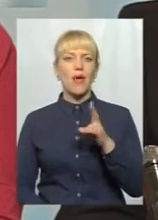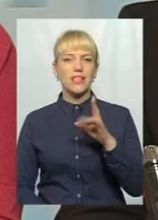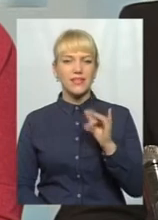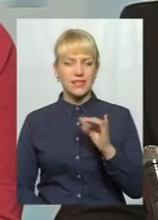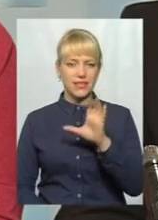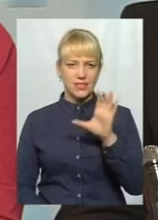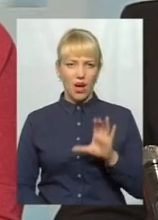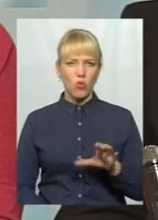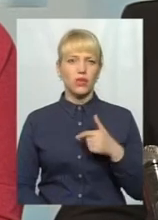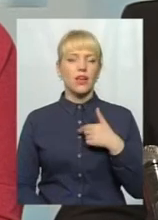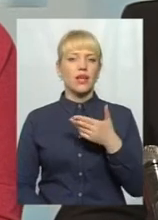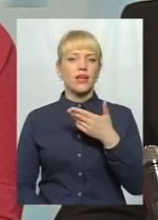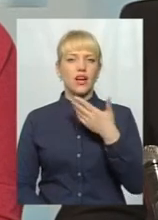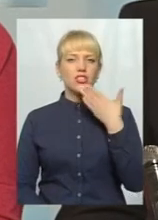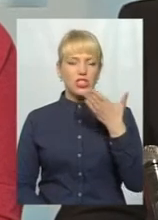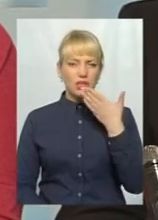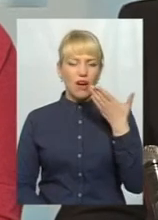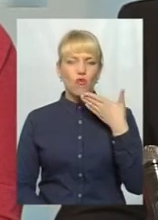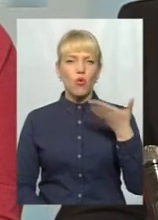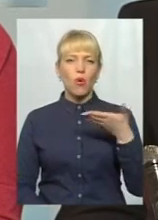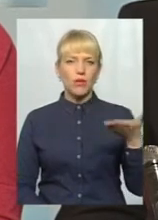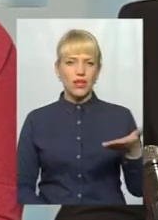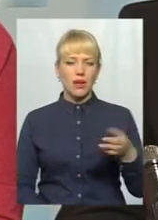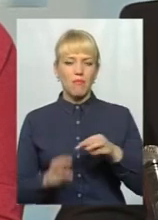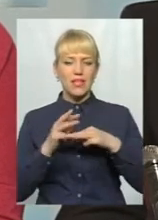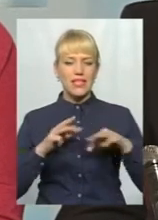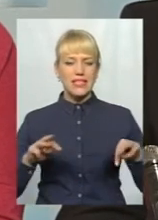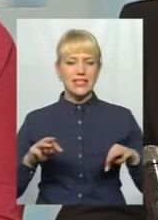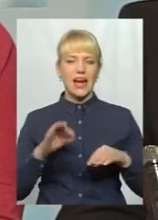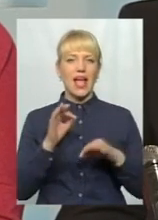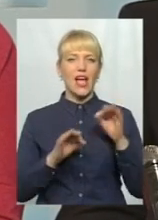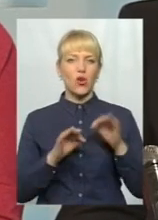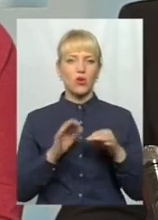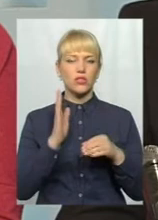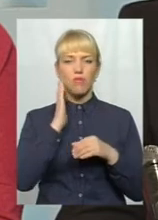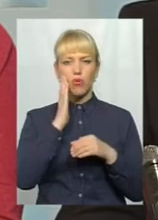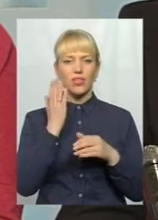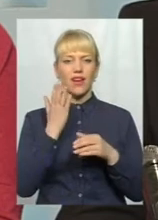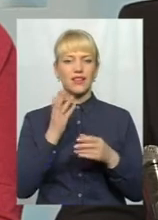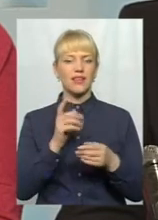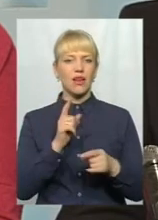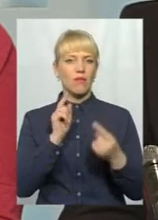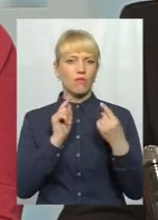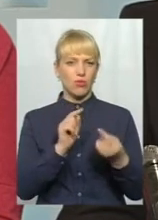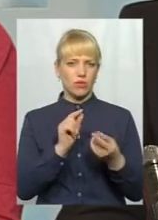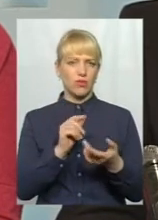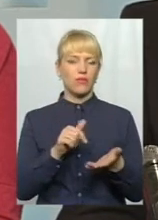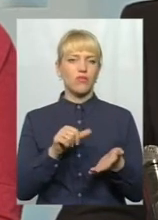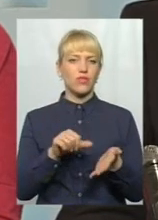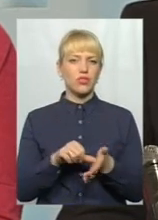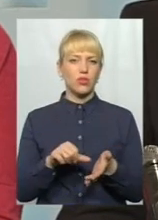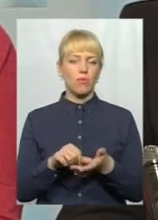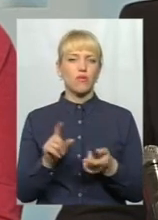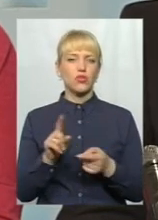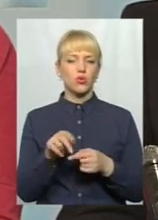читав в коментарі міністра екології Молдови, який сказав, дуже критично виступив проти будівництва